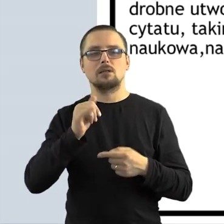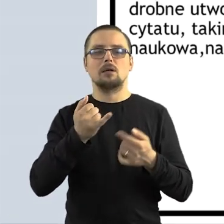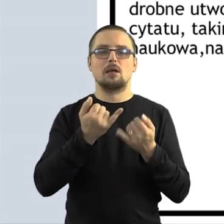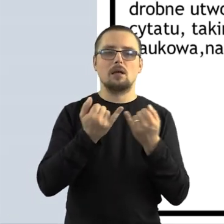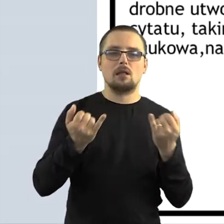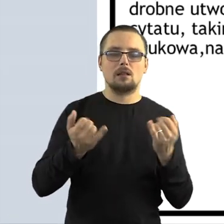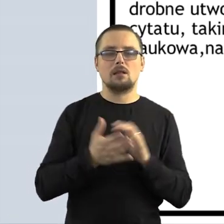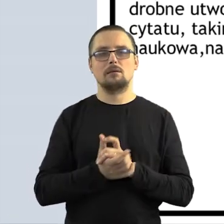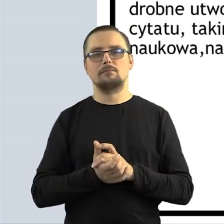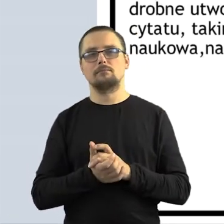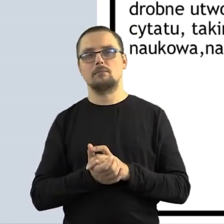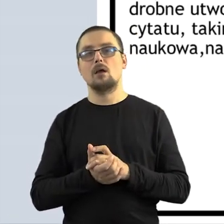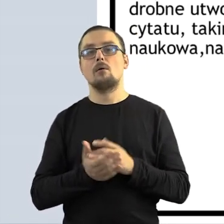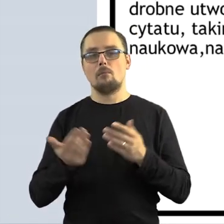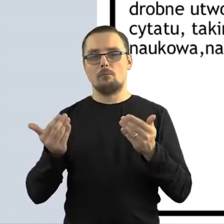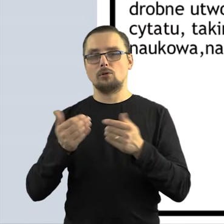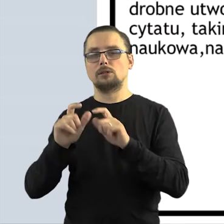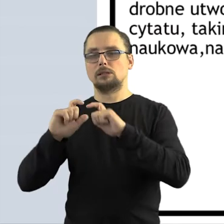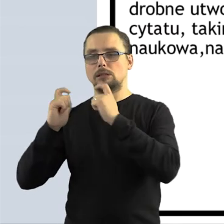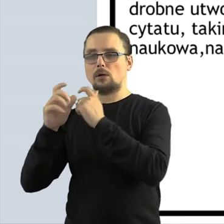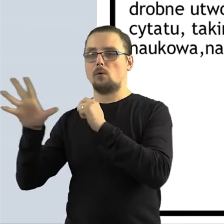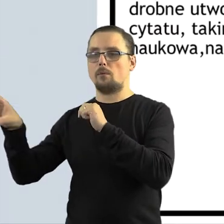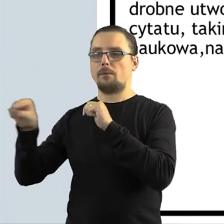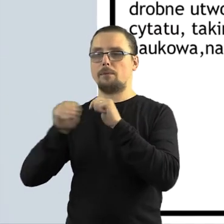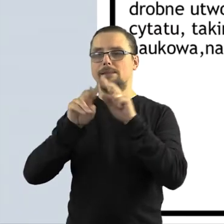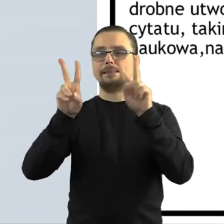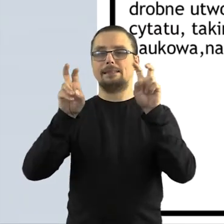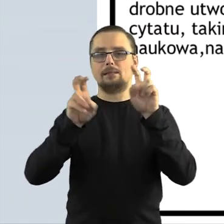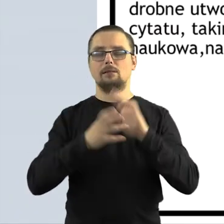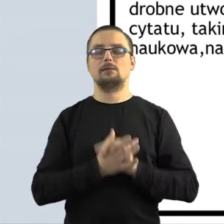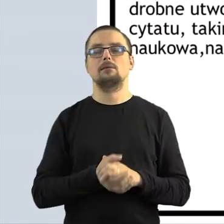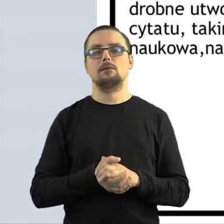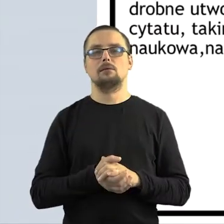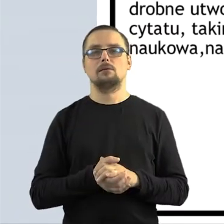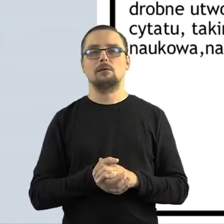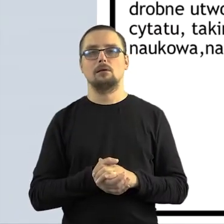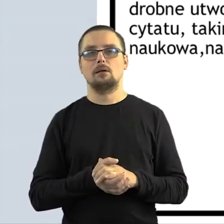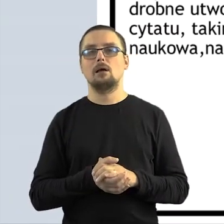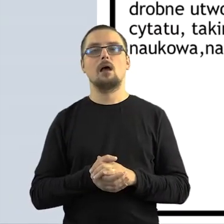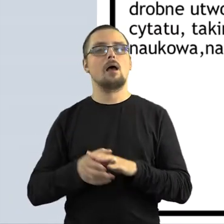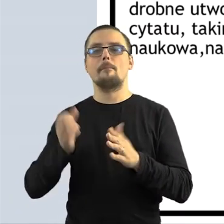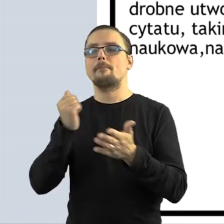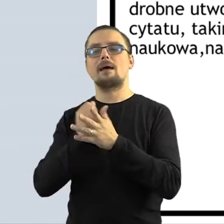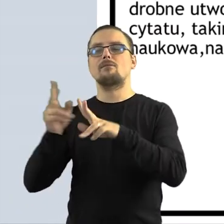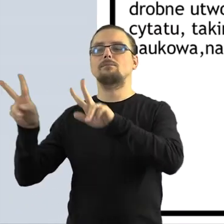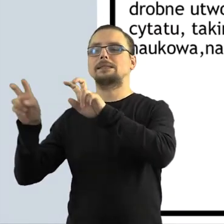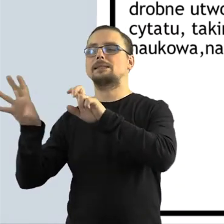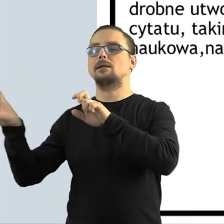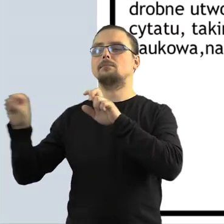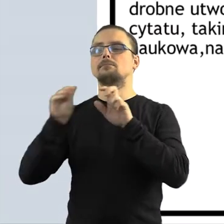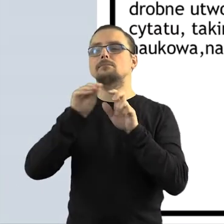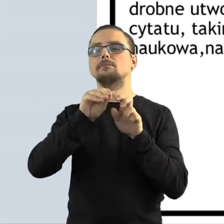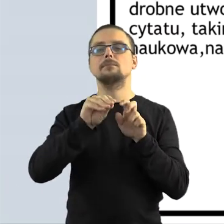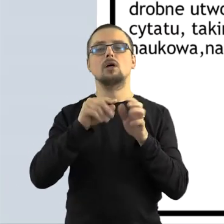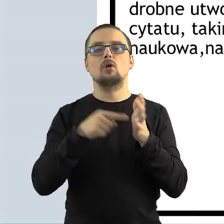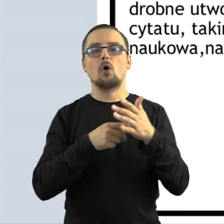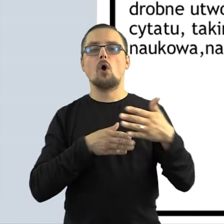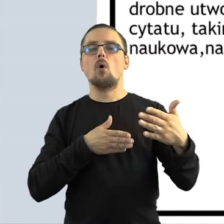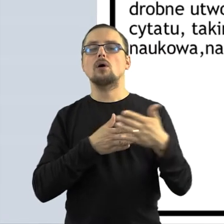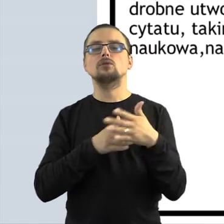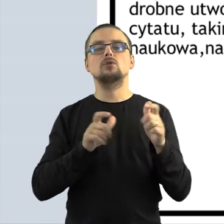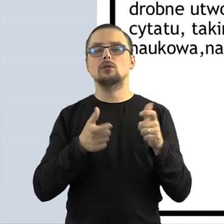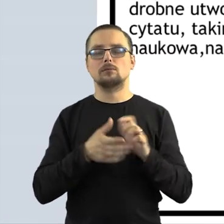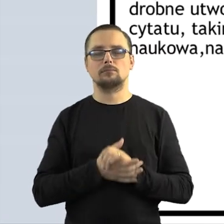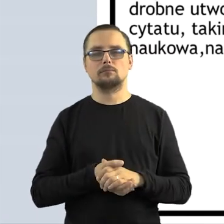typu krótkie formy literackie można w całości rozpowszechniać. Ale co jest najważniejsze przy prawie cytatu, prawo cytatu jest ograniczone